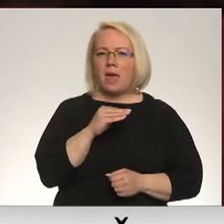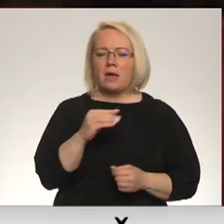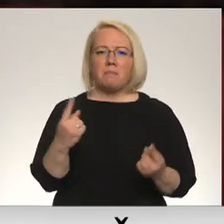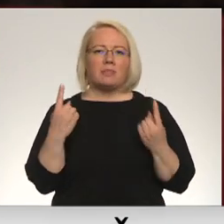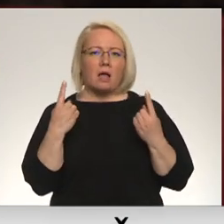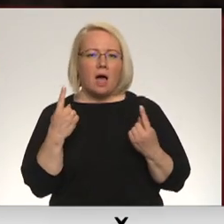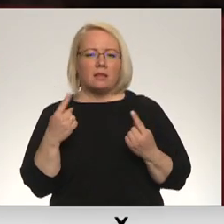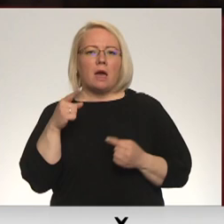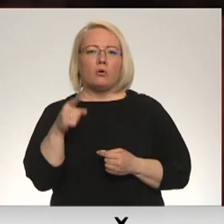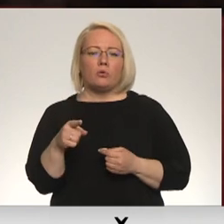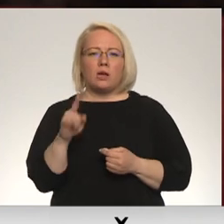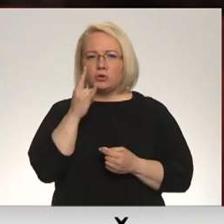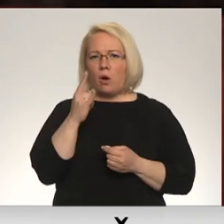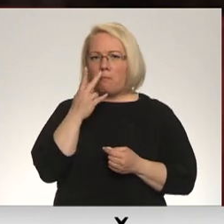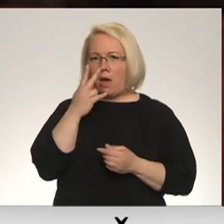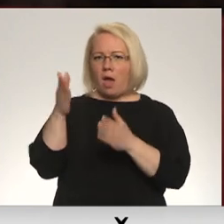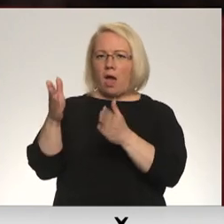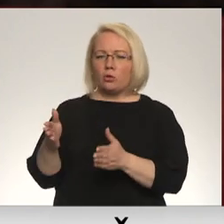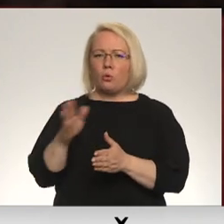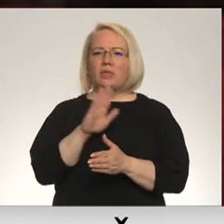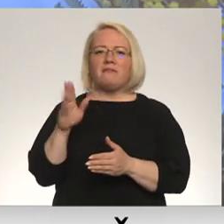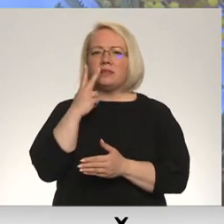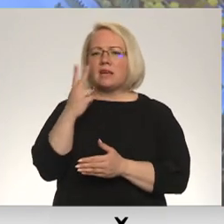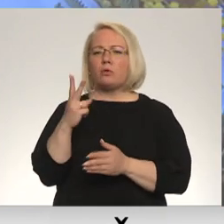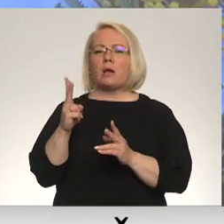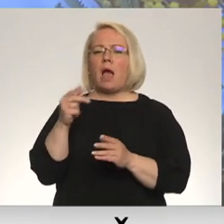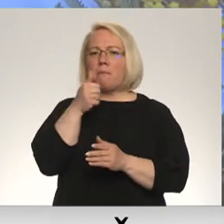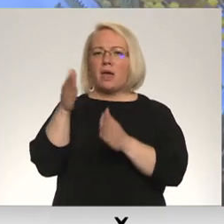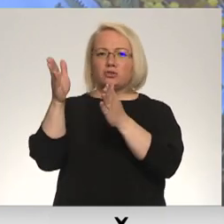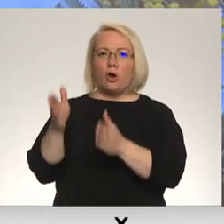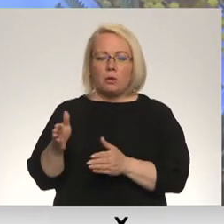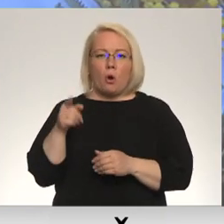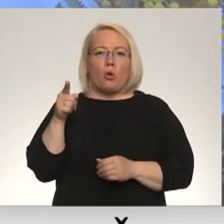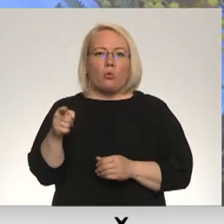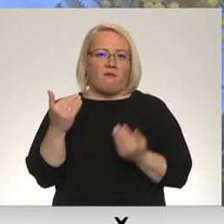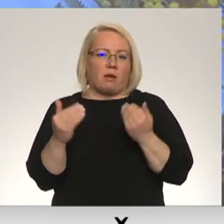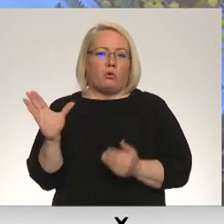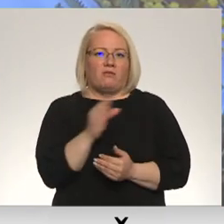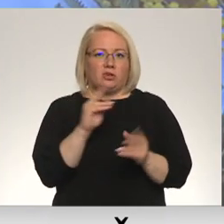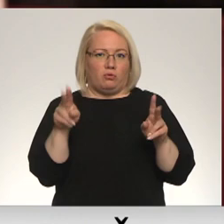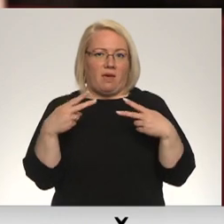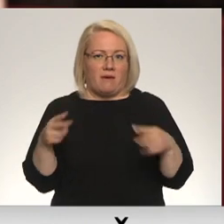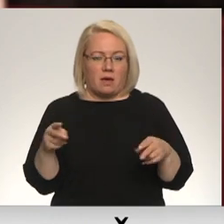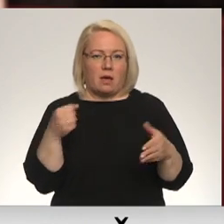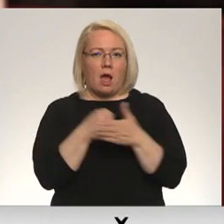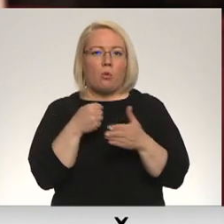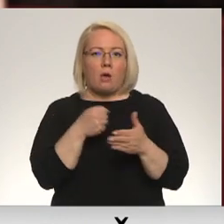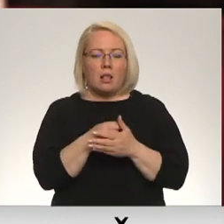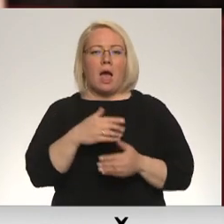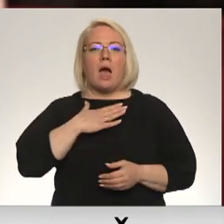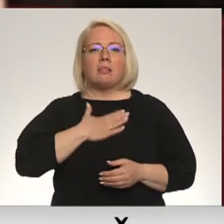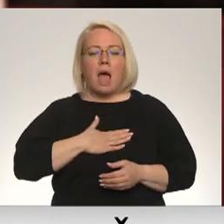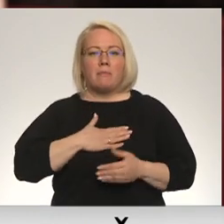daudz es skatos uz to bērnu kā uz personību, kurai iespējams to visu nemaz arī tik ļoti nevajag. Beigās aiz saviem labiem